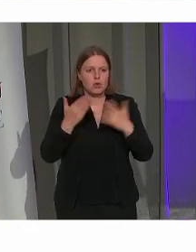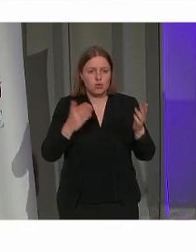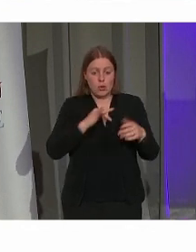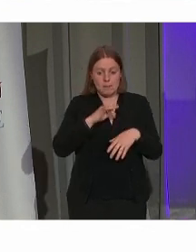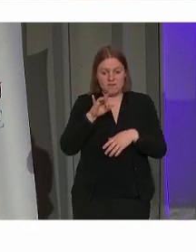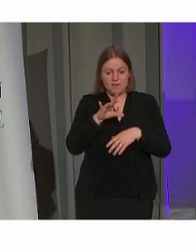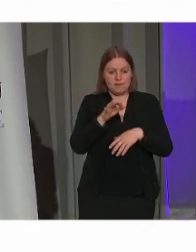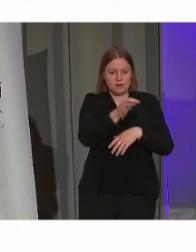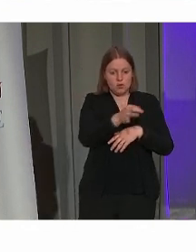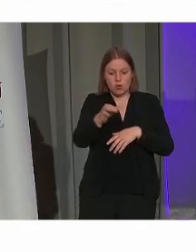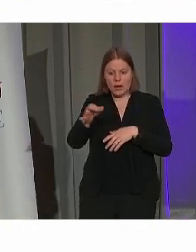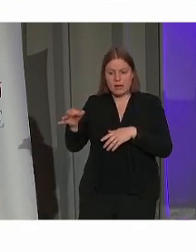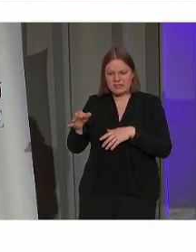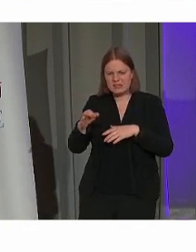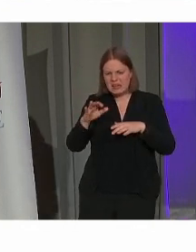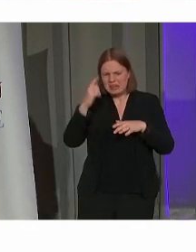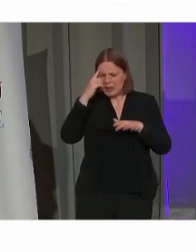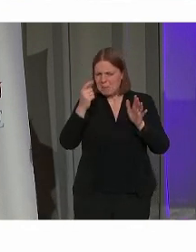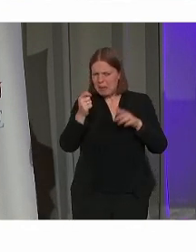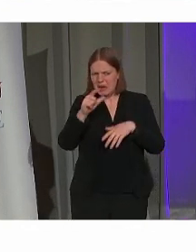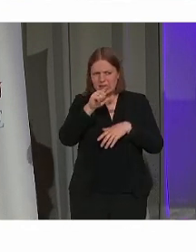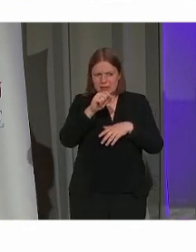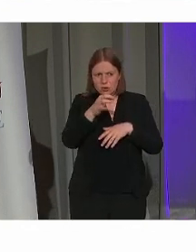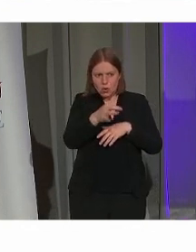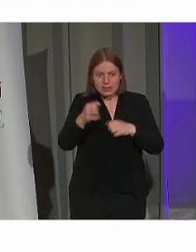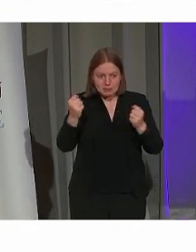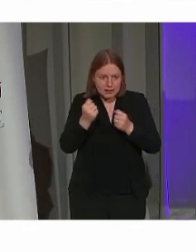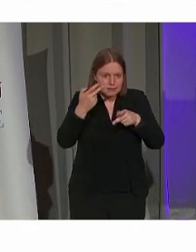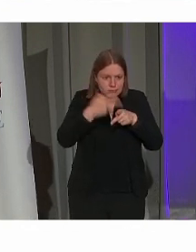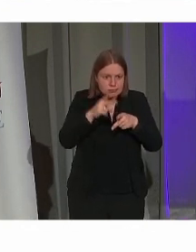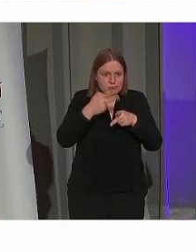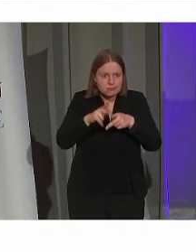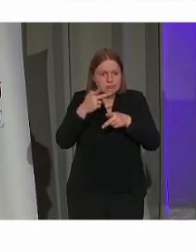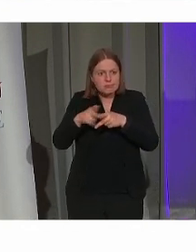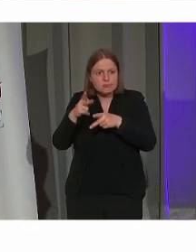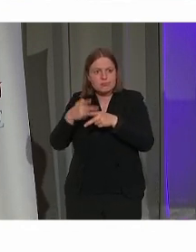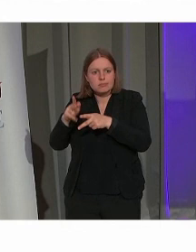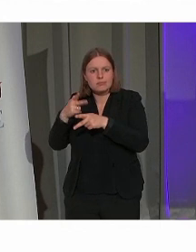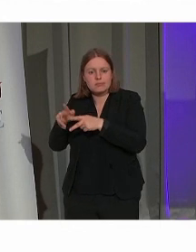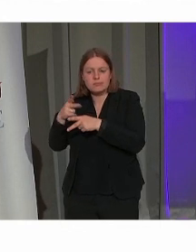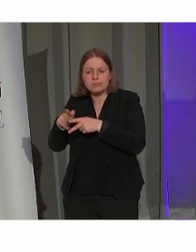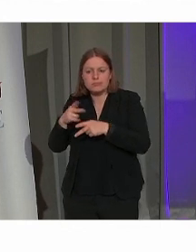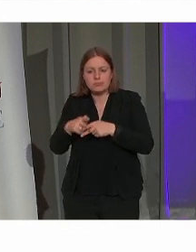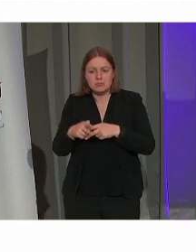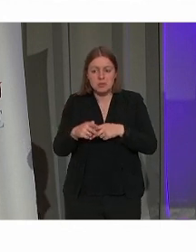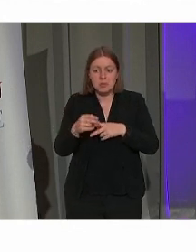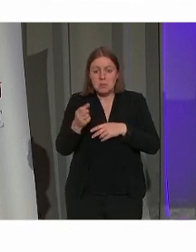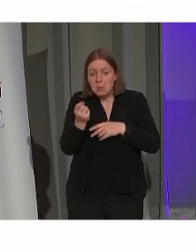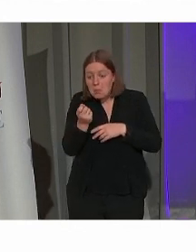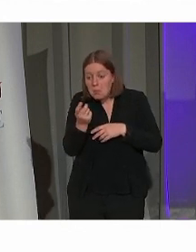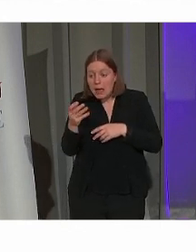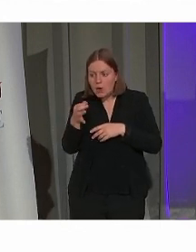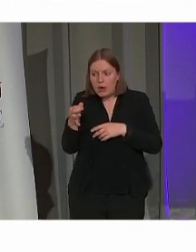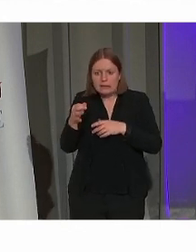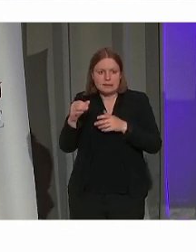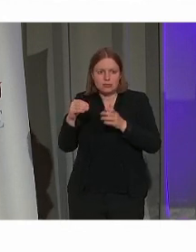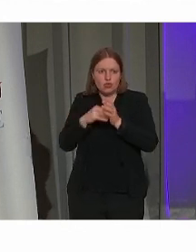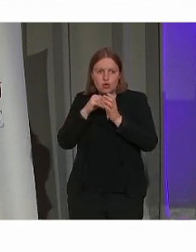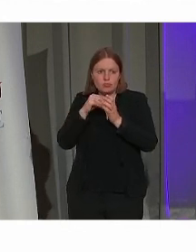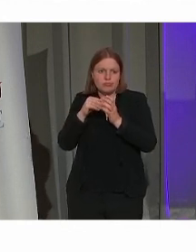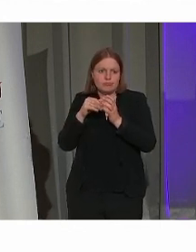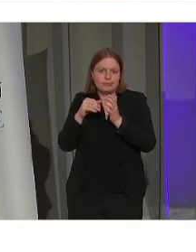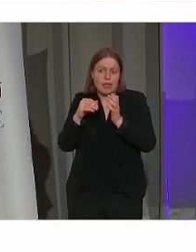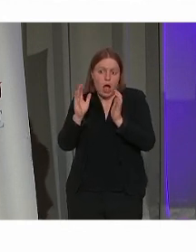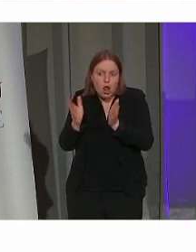vijftien locaties, zijn we op bijna tien daarvan aan het restaureren. Dus we hebben niet heel veel locaties die momenteel echt al opengesteld zijn. In